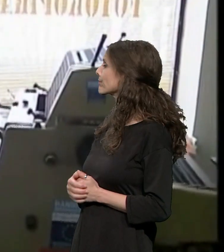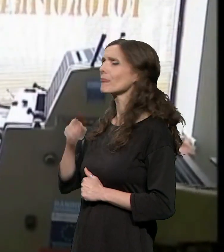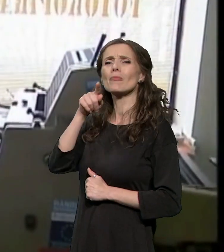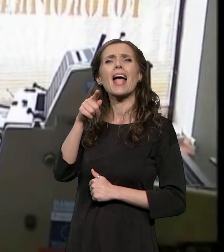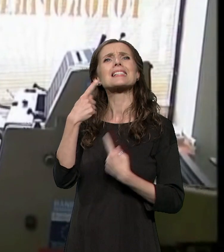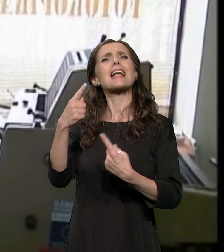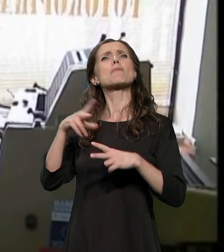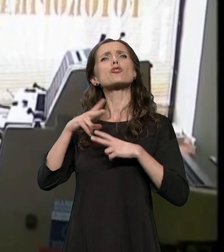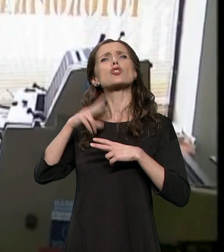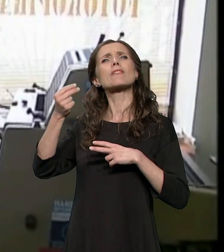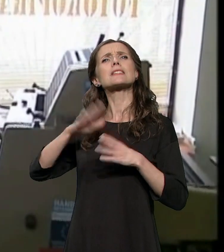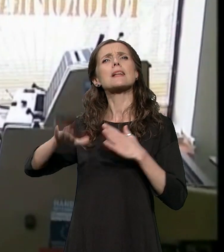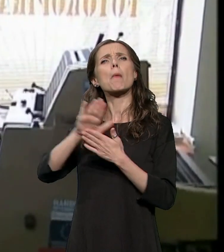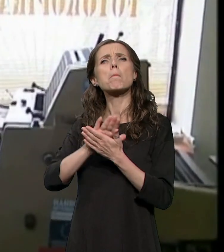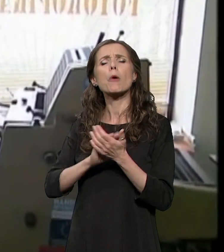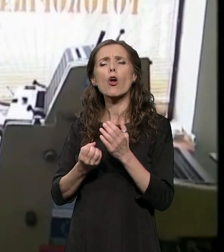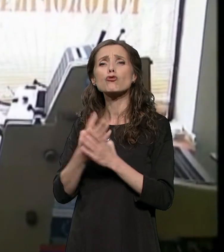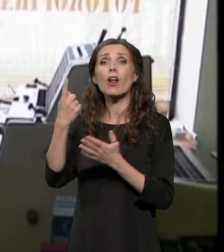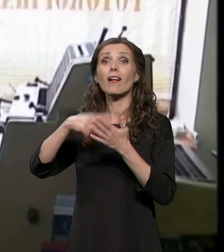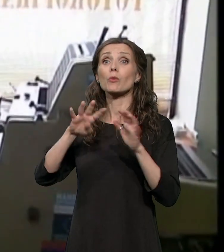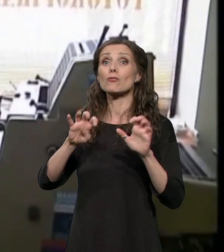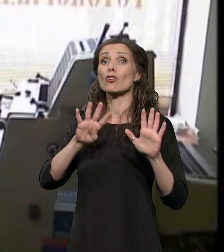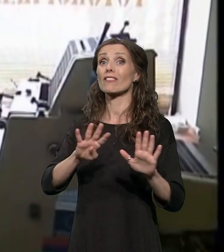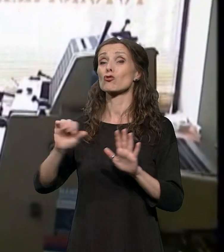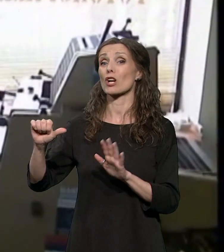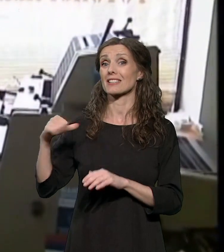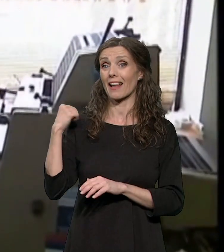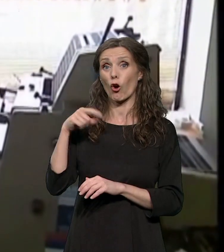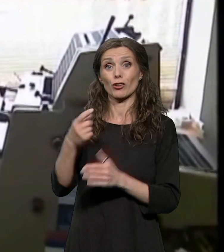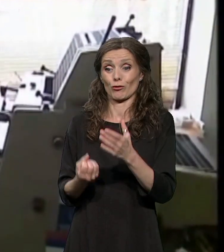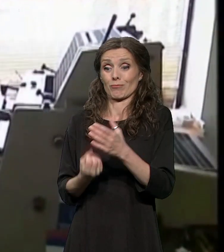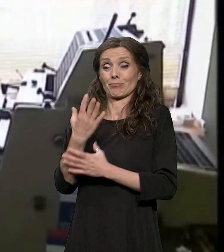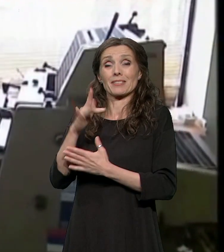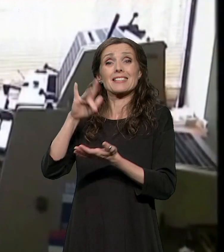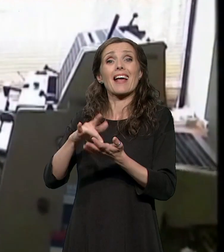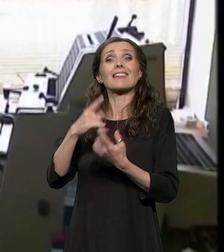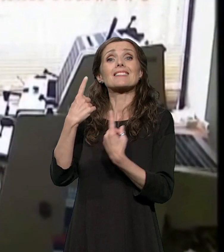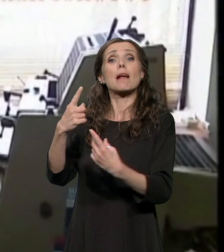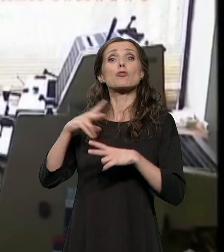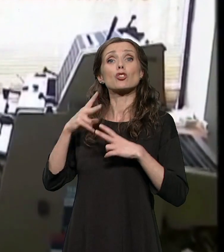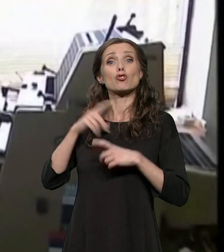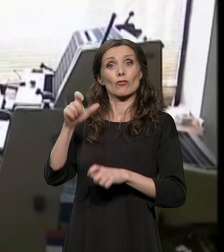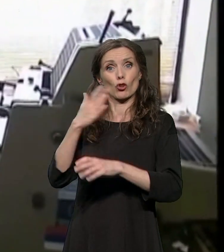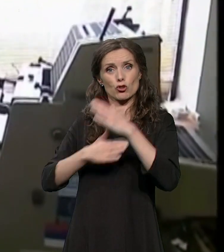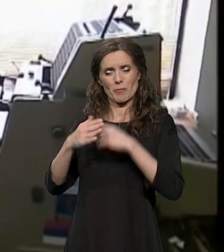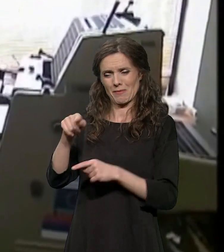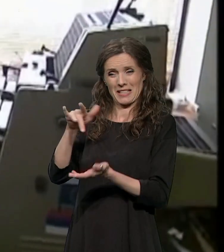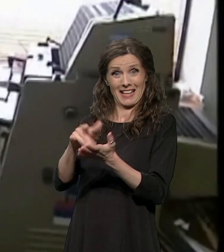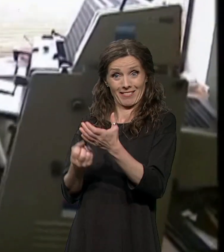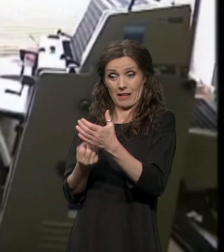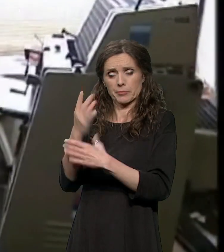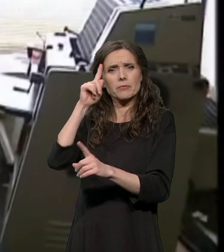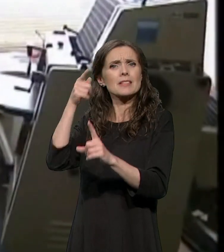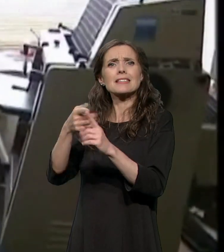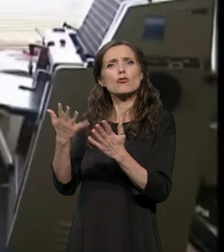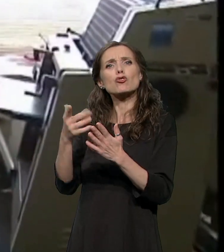1996. godine, kada je osnovan centar za samostalni život osoba sa invaliditetom. Cijelj rada centra je da promoviše